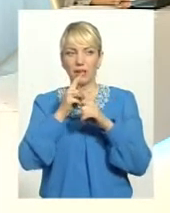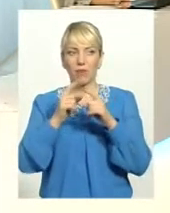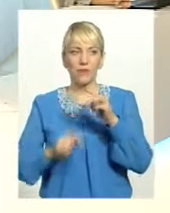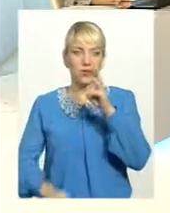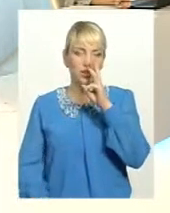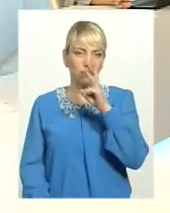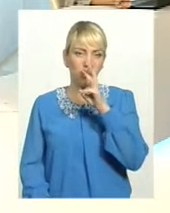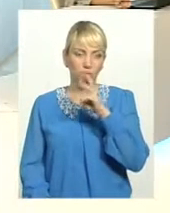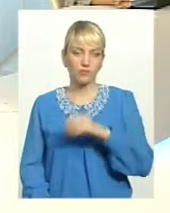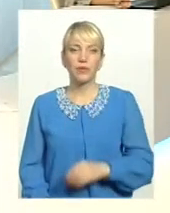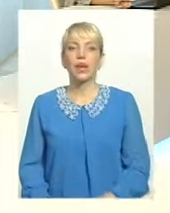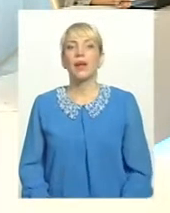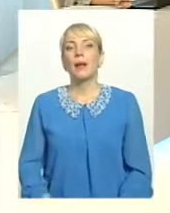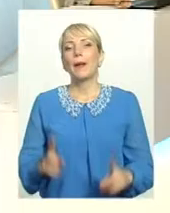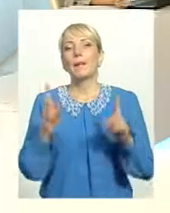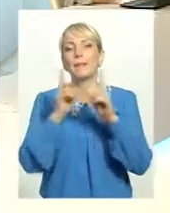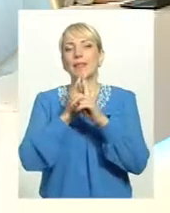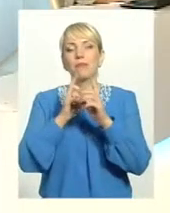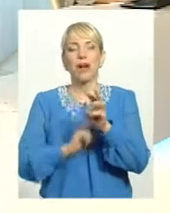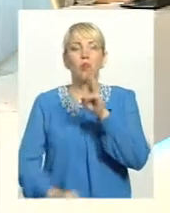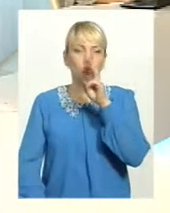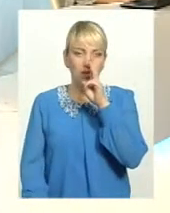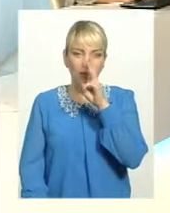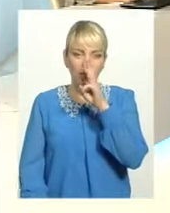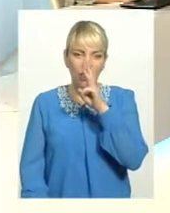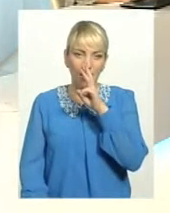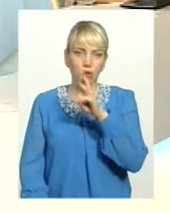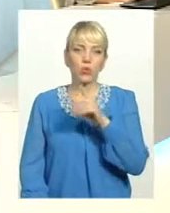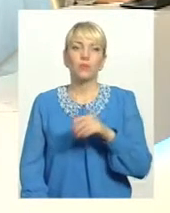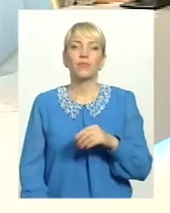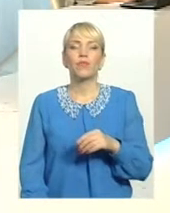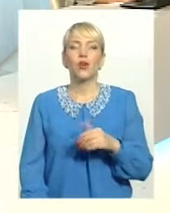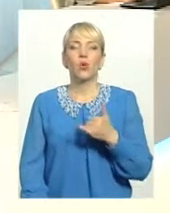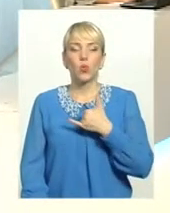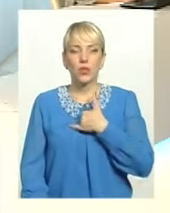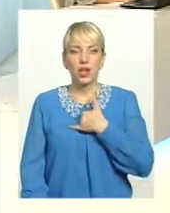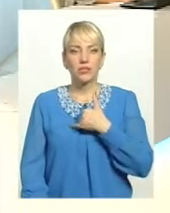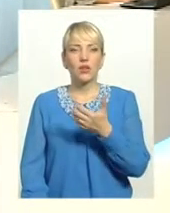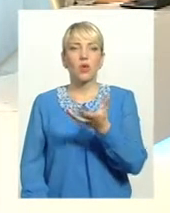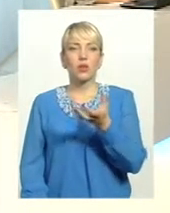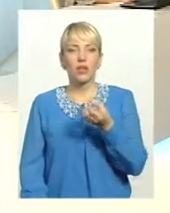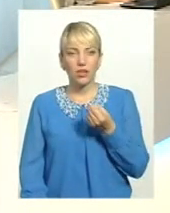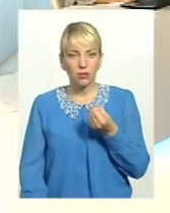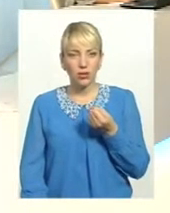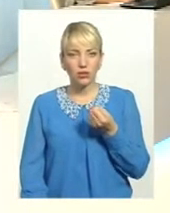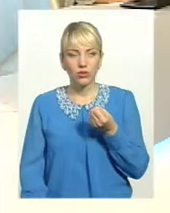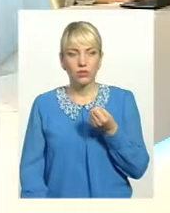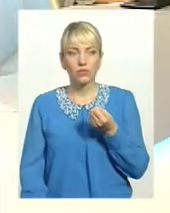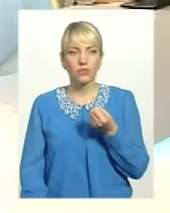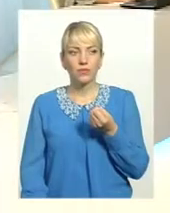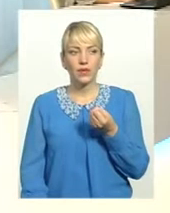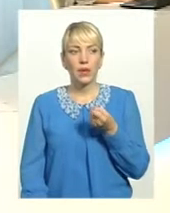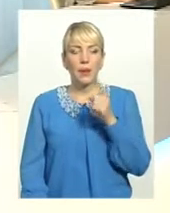Мінімальну заробітну плату відносно до середньої у нас отримують, у нас точніше,